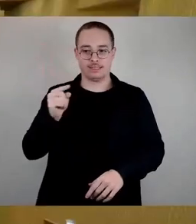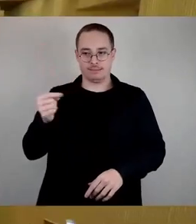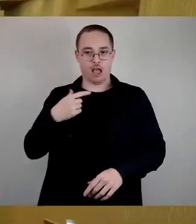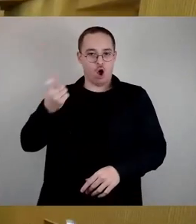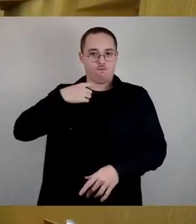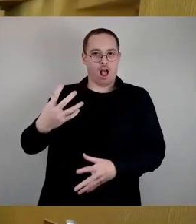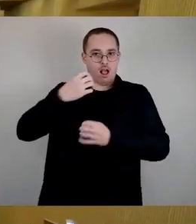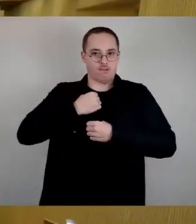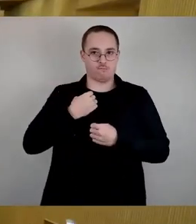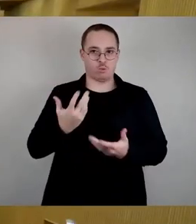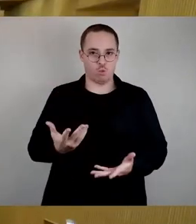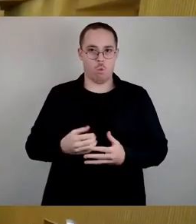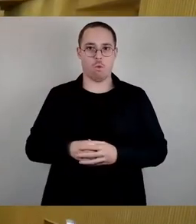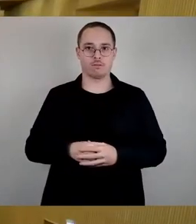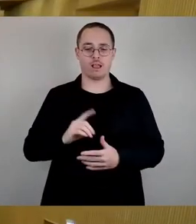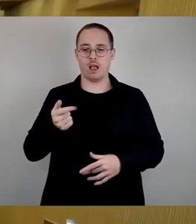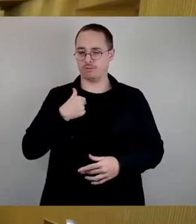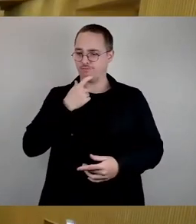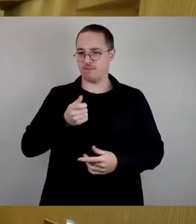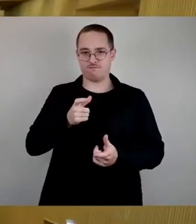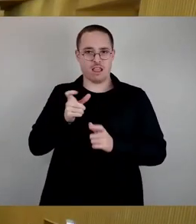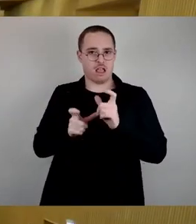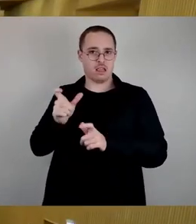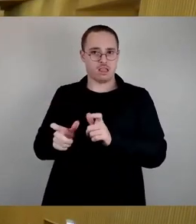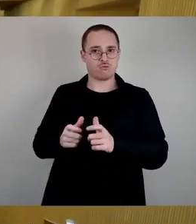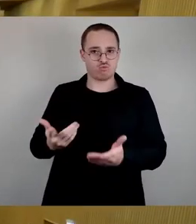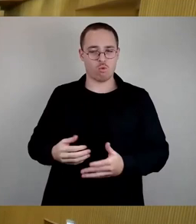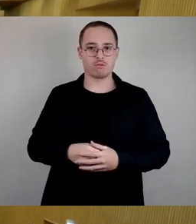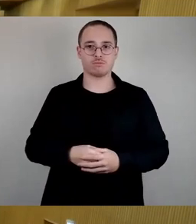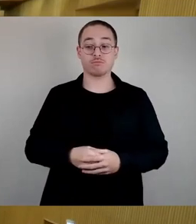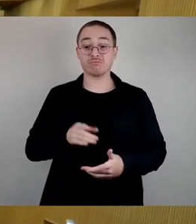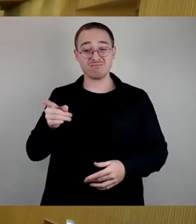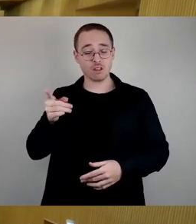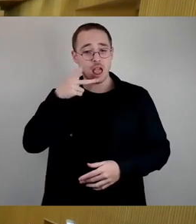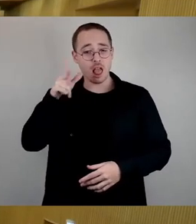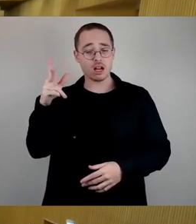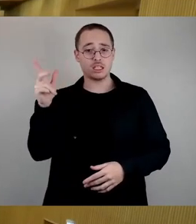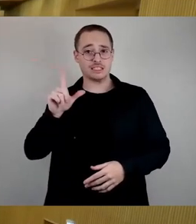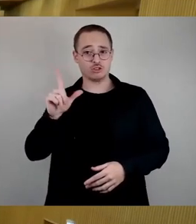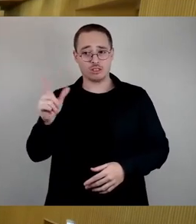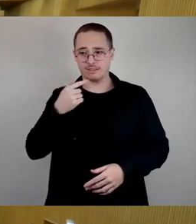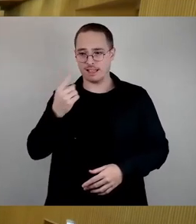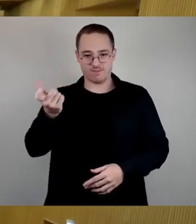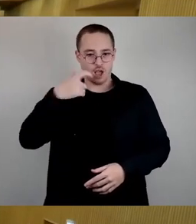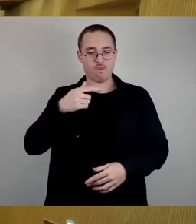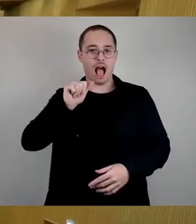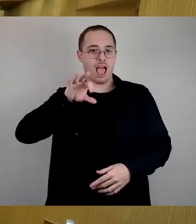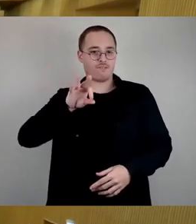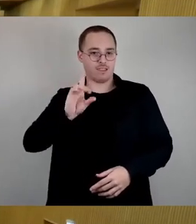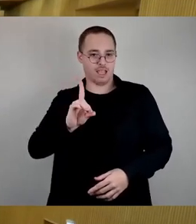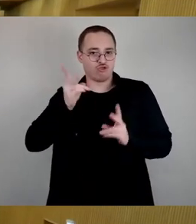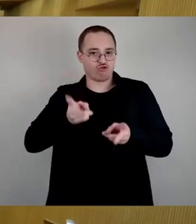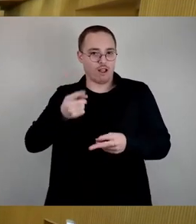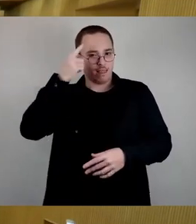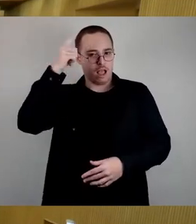außerdem ist es ja so, dass Herr Lichty diskreditiert damit nicht nur uns auf die Stadträte, sondern er spricht auch indirekt den Dresdner